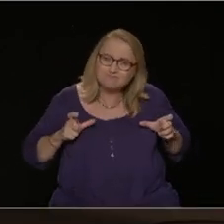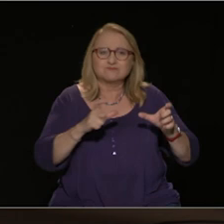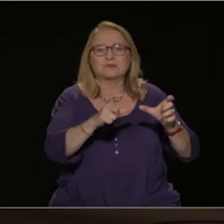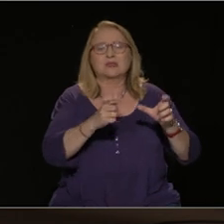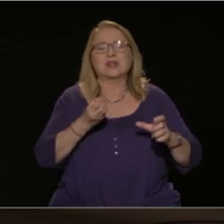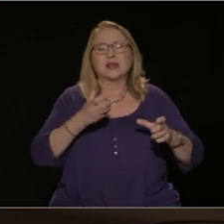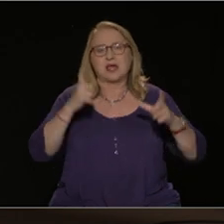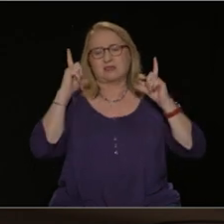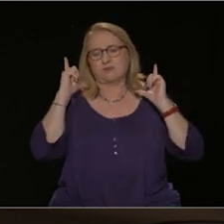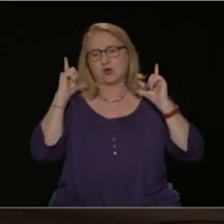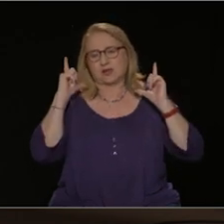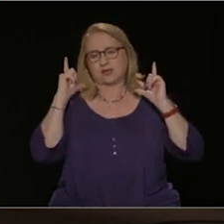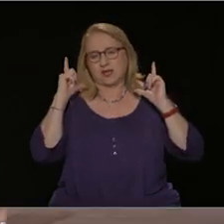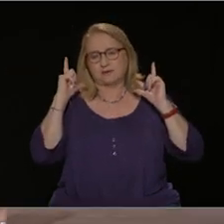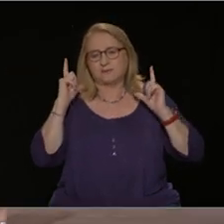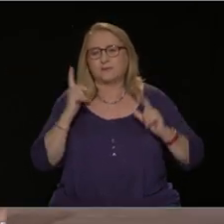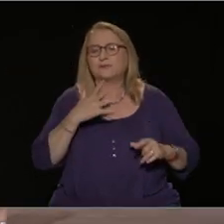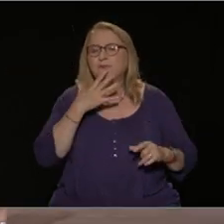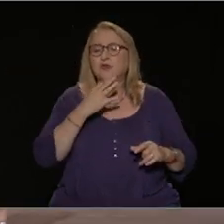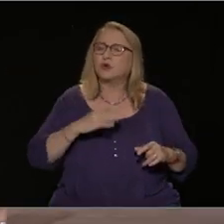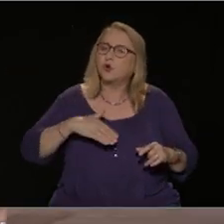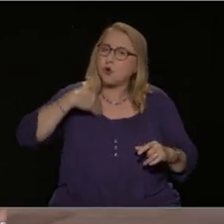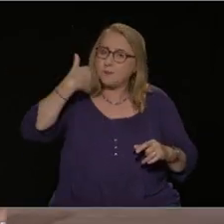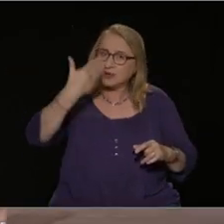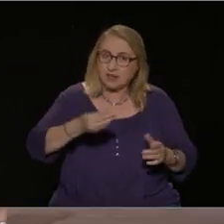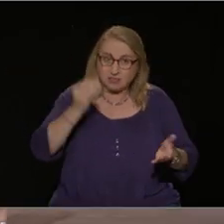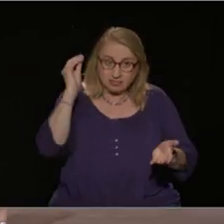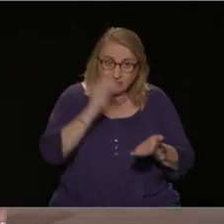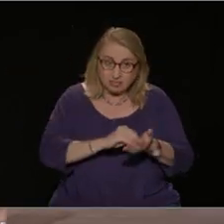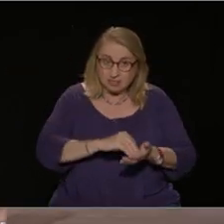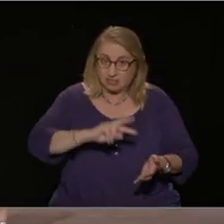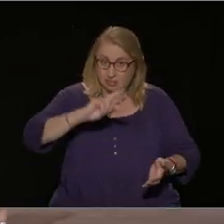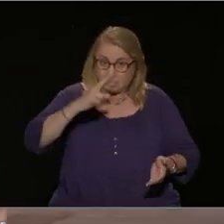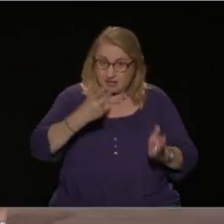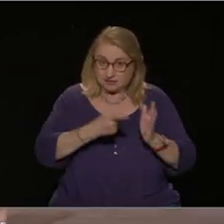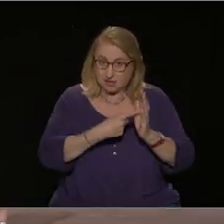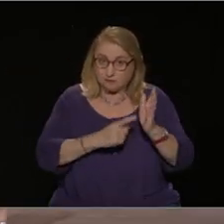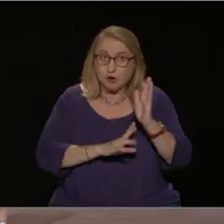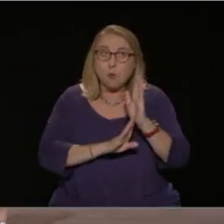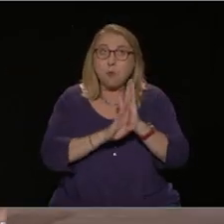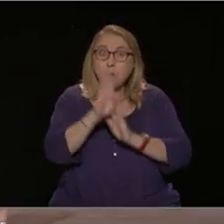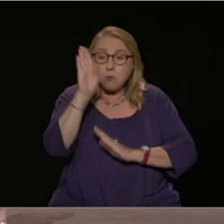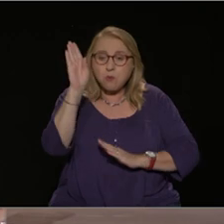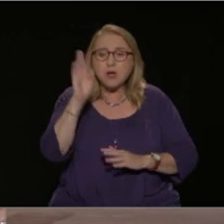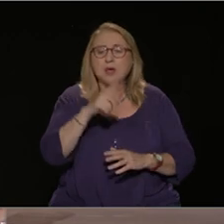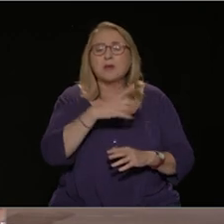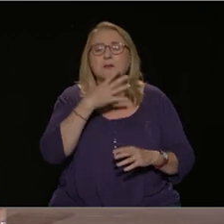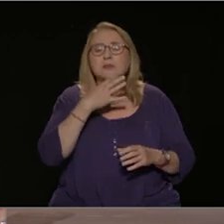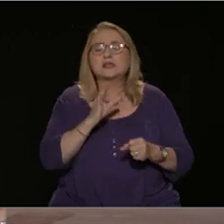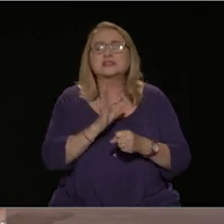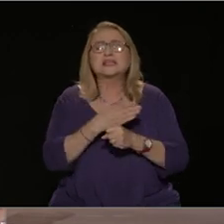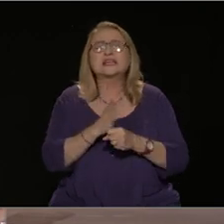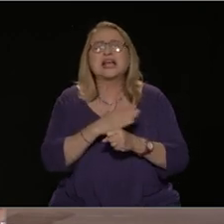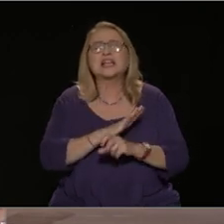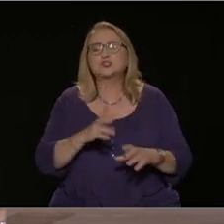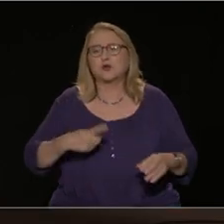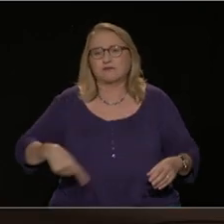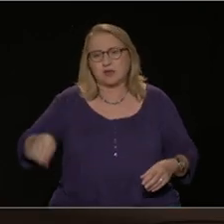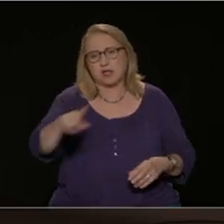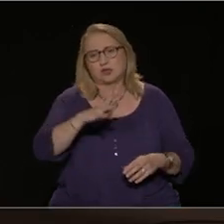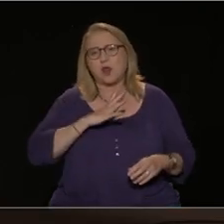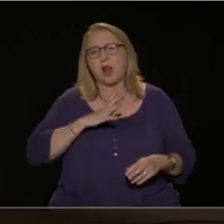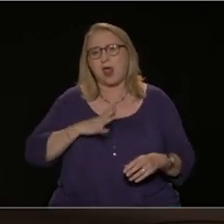μια δεύτερη τετραετία θα είναι πραγματικά μια τεράστια απειλή και καταστροφική για τα συμφέροντά τους. Ο